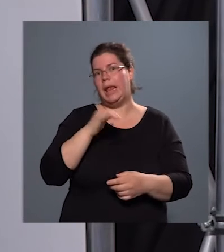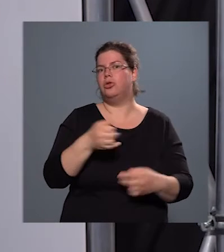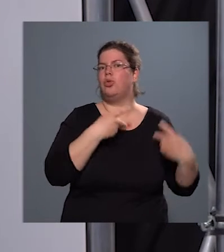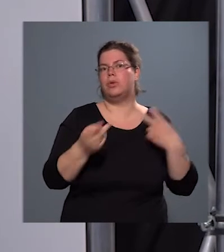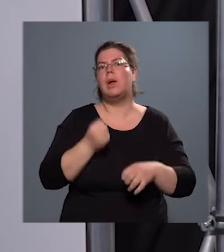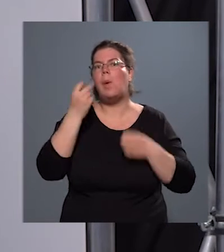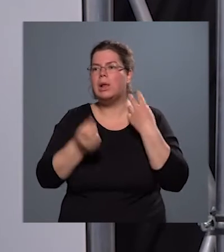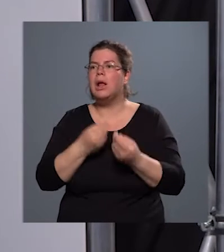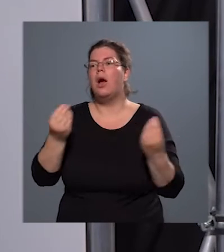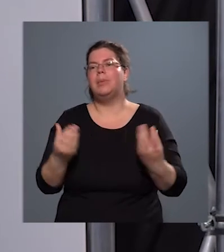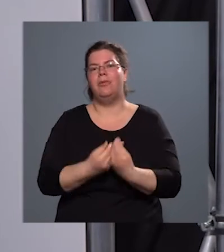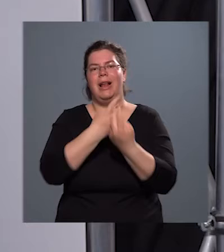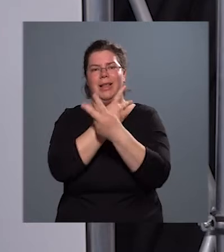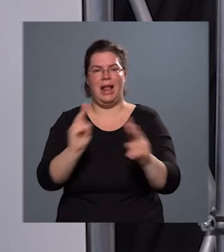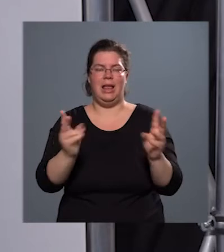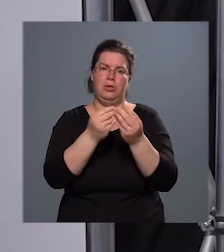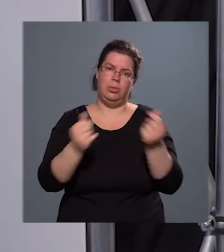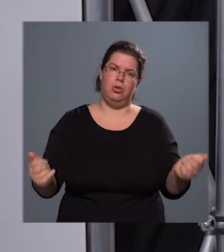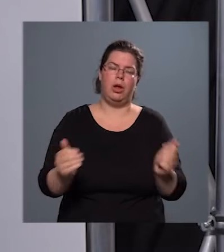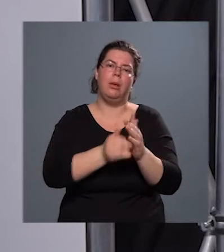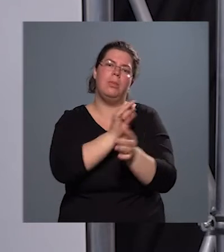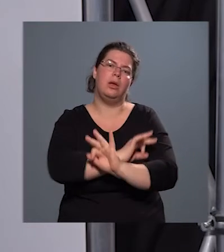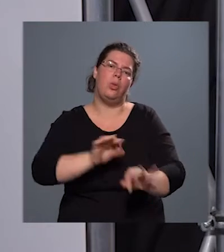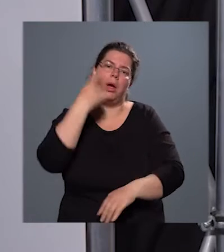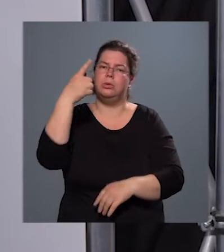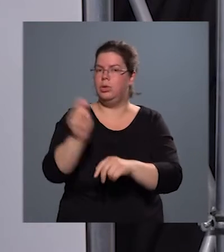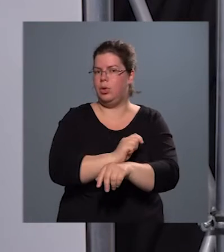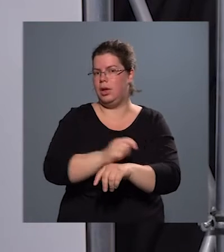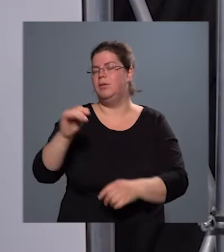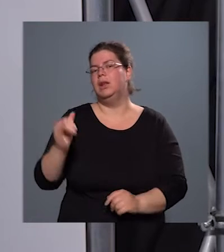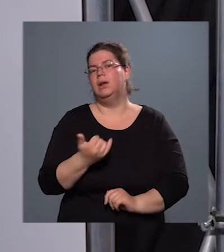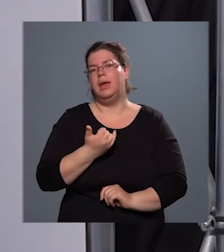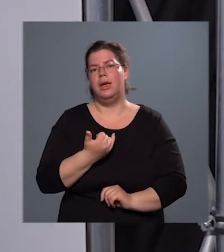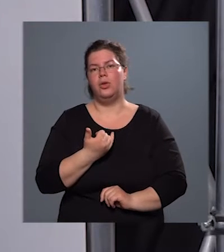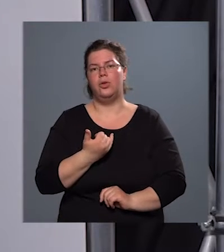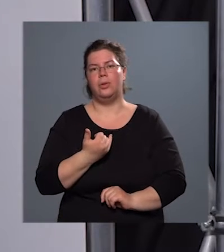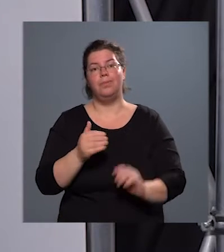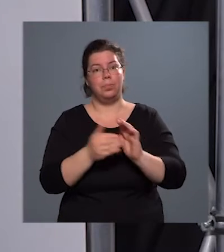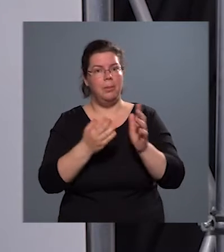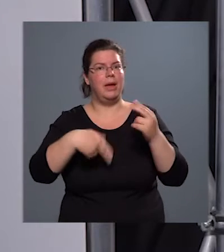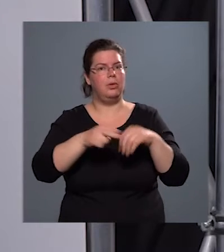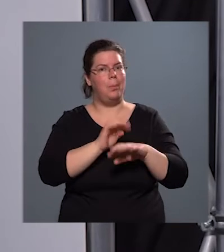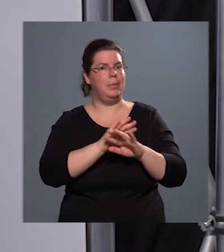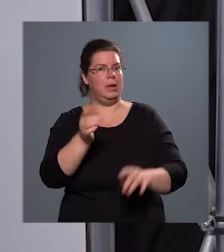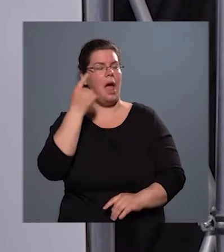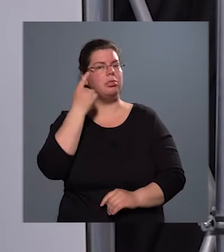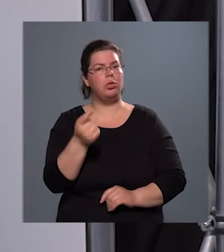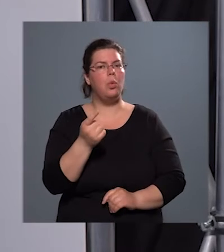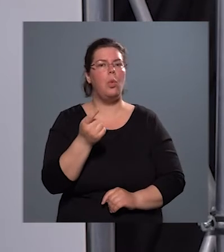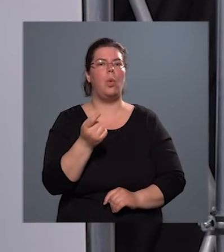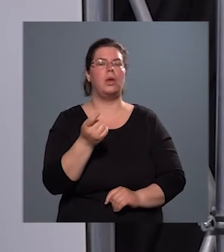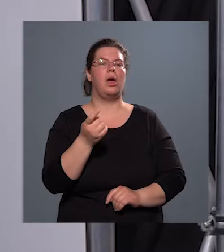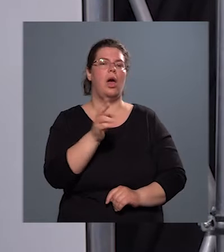amivel az állátásnak a minőségét még jobban tudjuk javítani, és még több mindent tud a